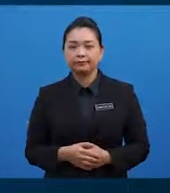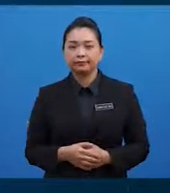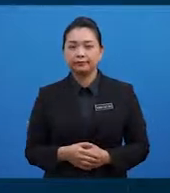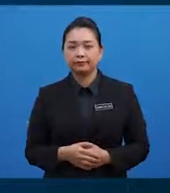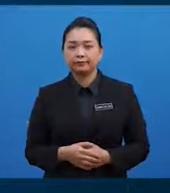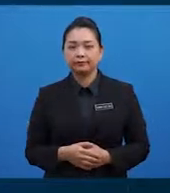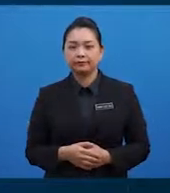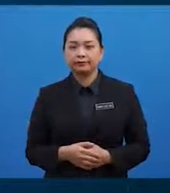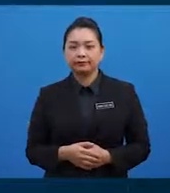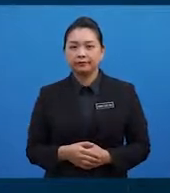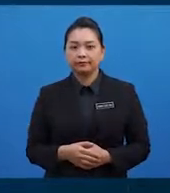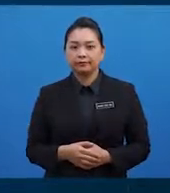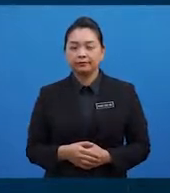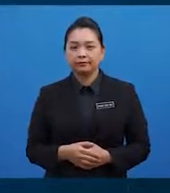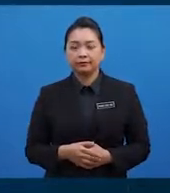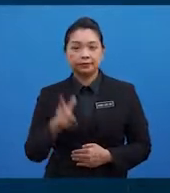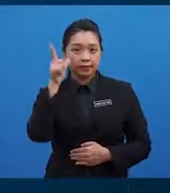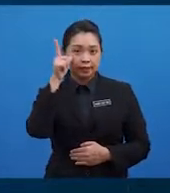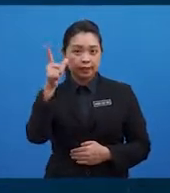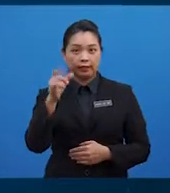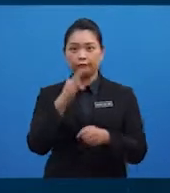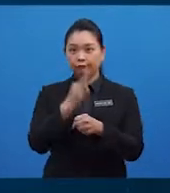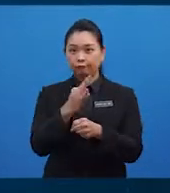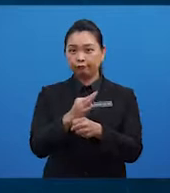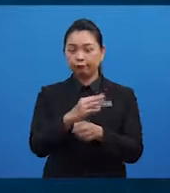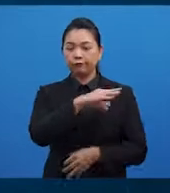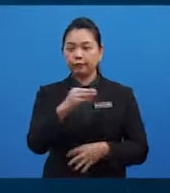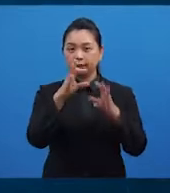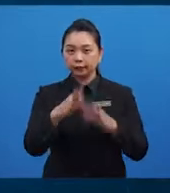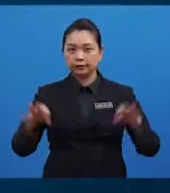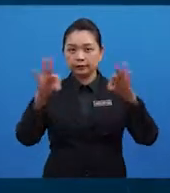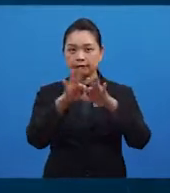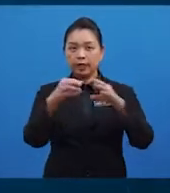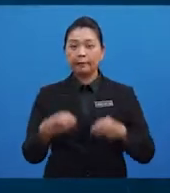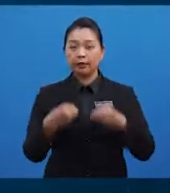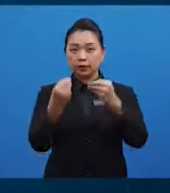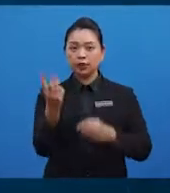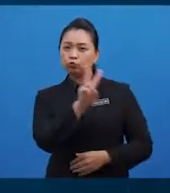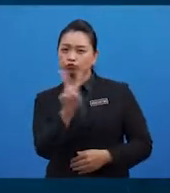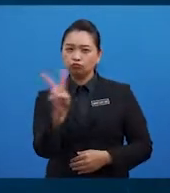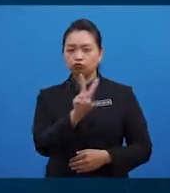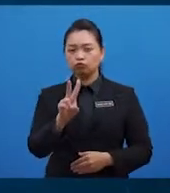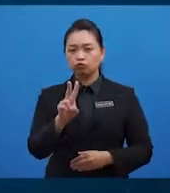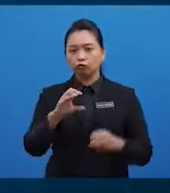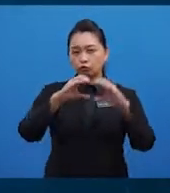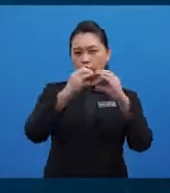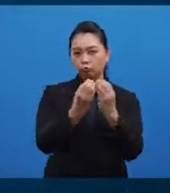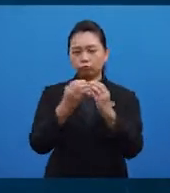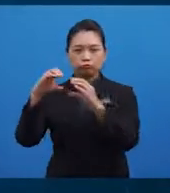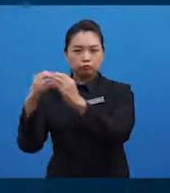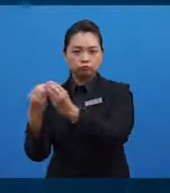Seterusnya, kita lihat fungsi dan kepentingan bagi kedua-dua kumpulan nutrien ini.